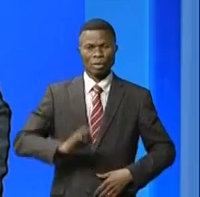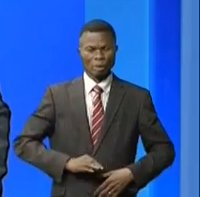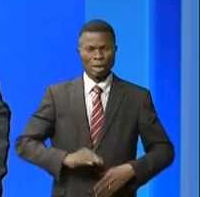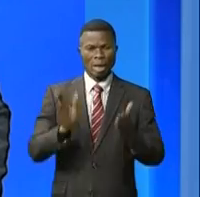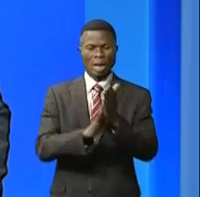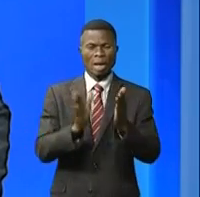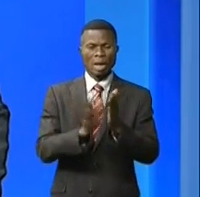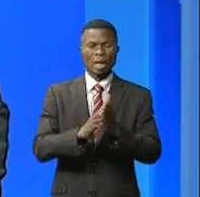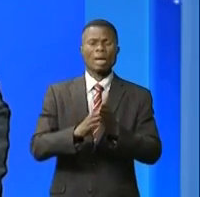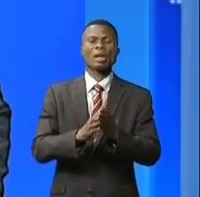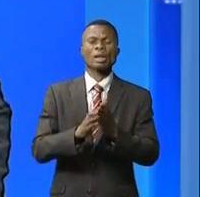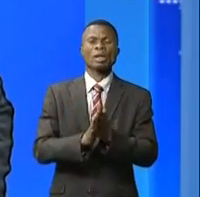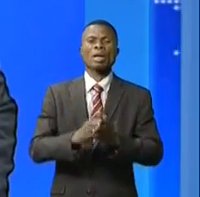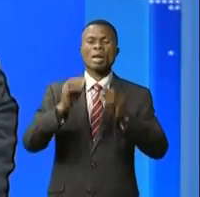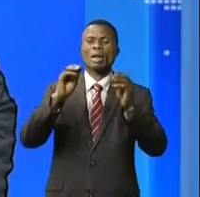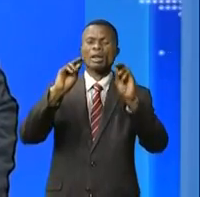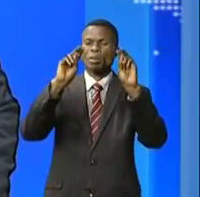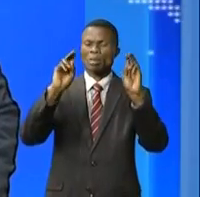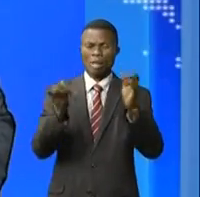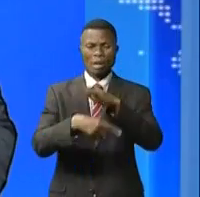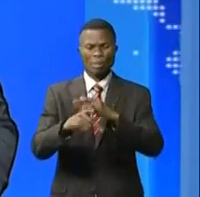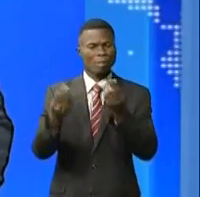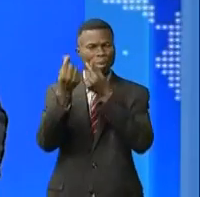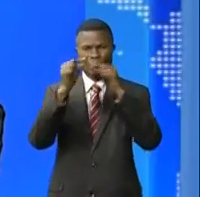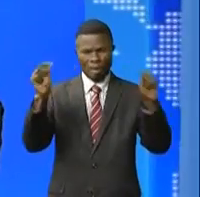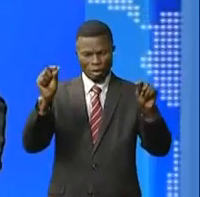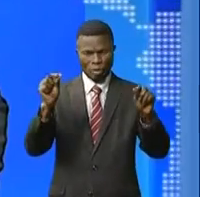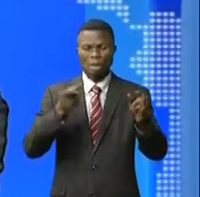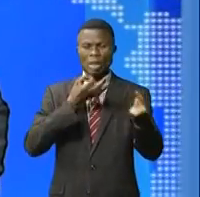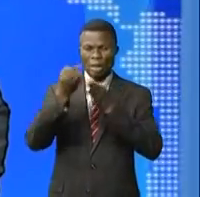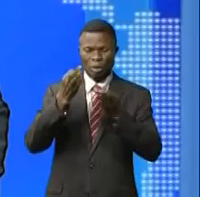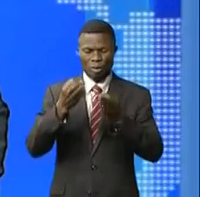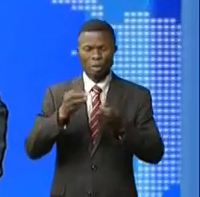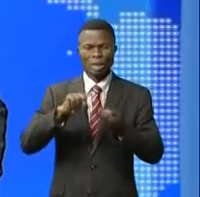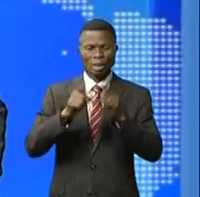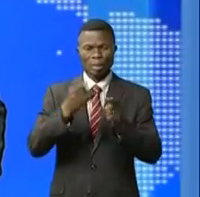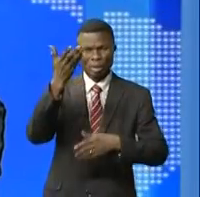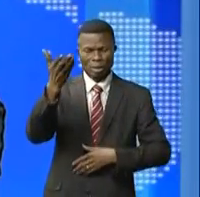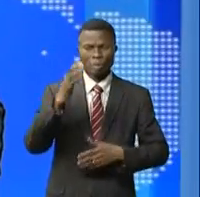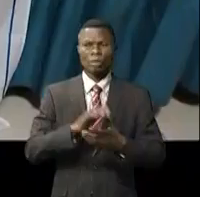gratuité de l'enseignement et l'état de droit on en parle dans ce journal avec José Dombé